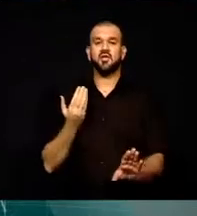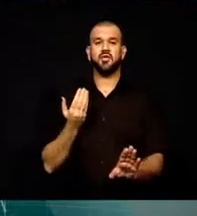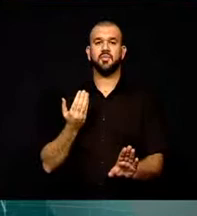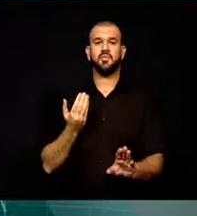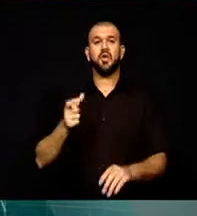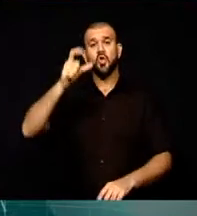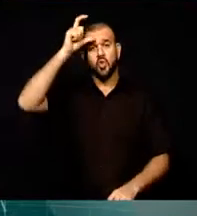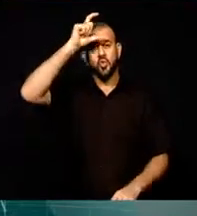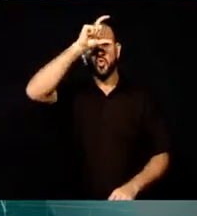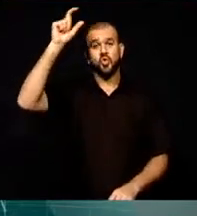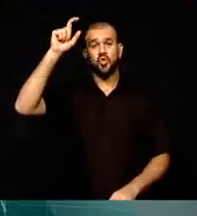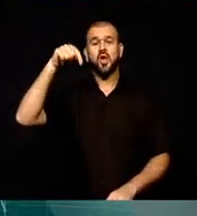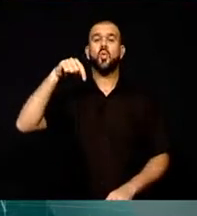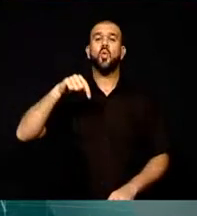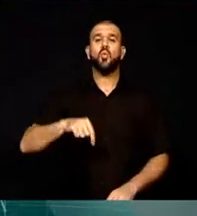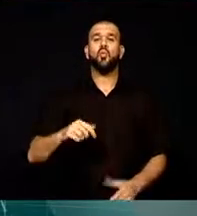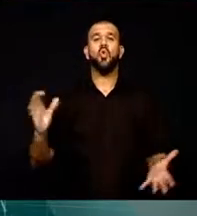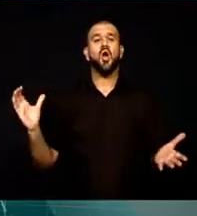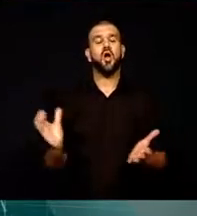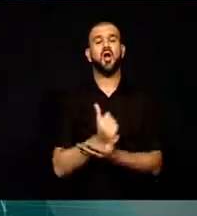henüz puanla tanışamadı.